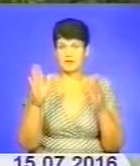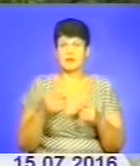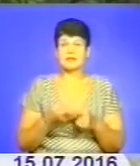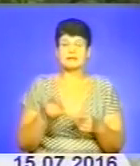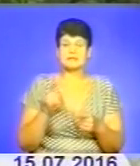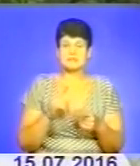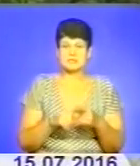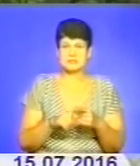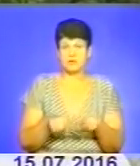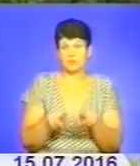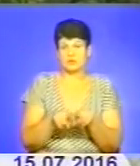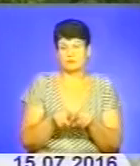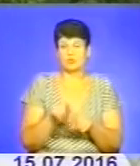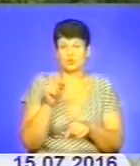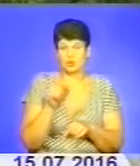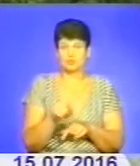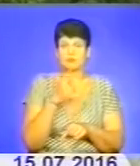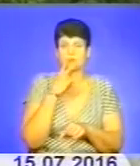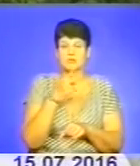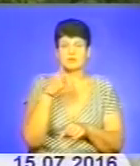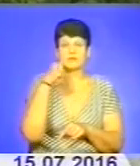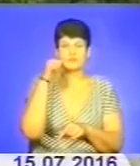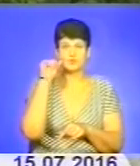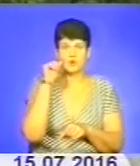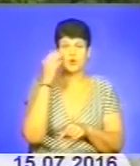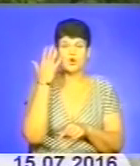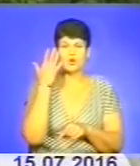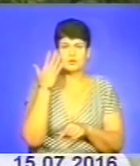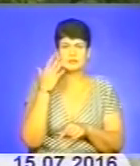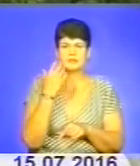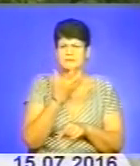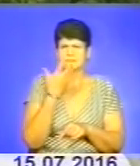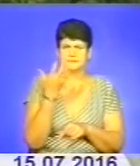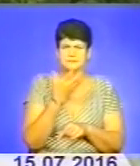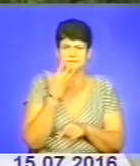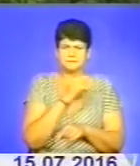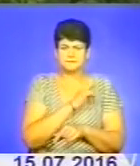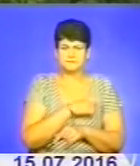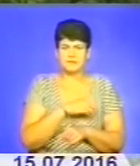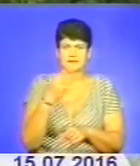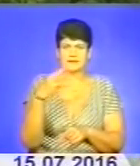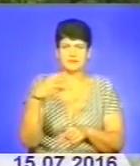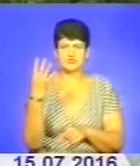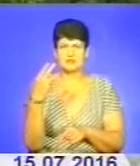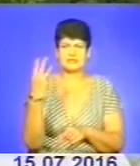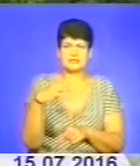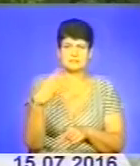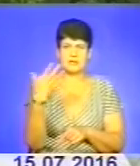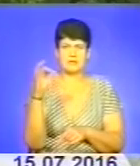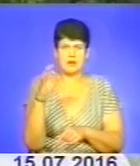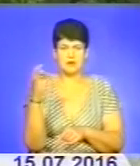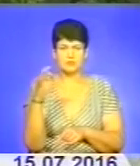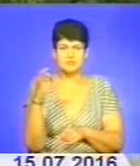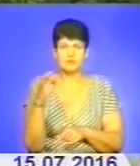подібно тому, що ми спостерігали вчора, коли на фоні дуже високих температурних показників, 34-35 градусів, вищі нуля,